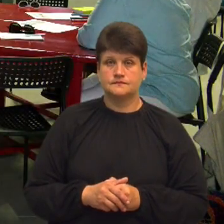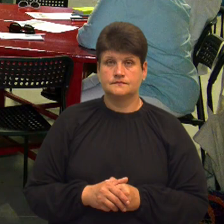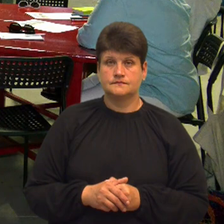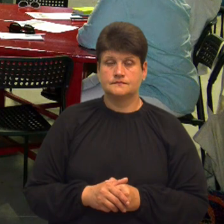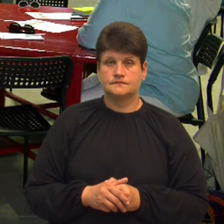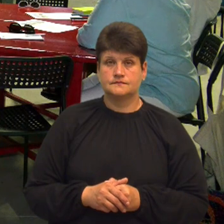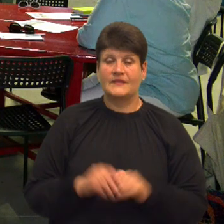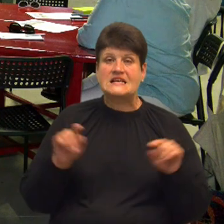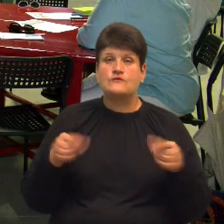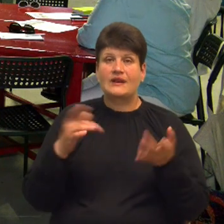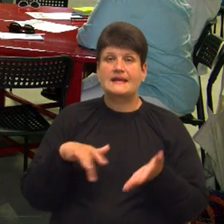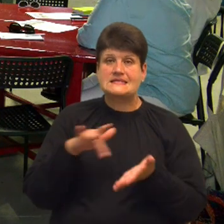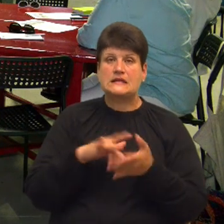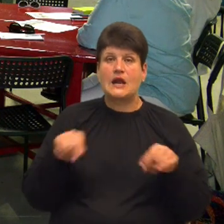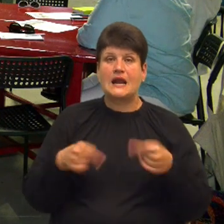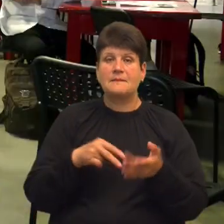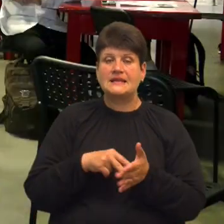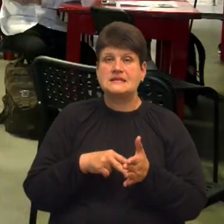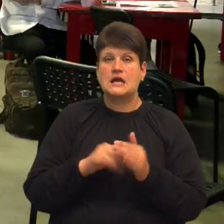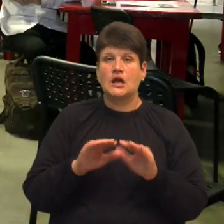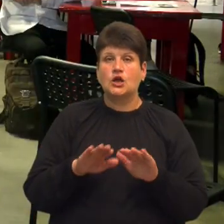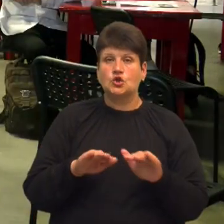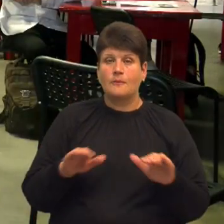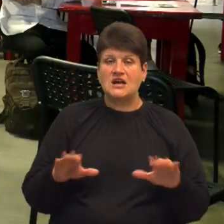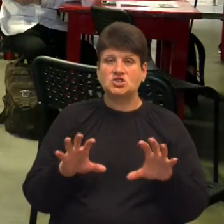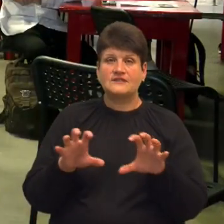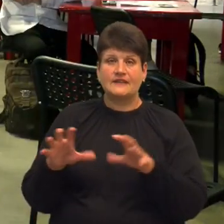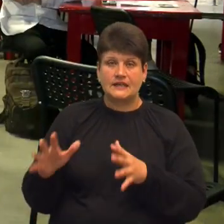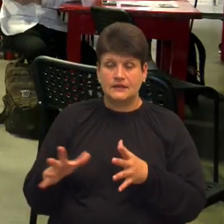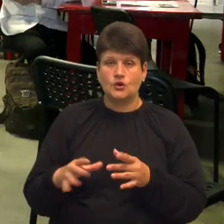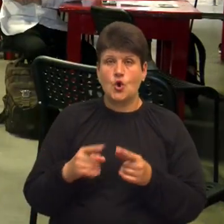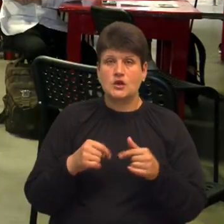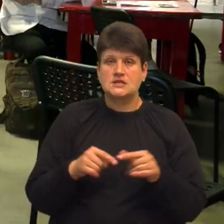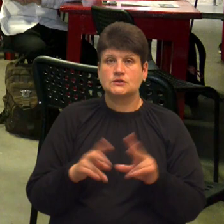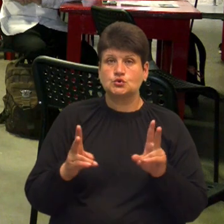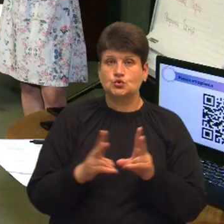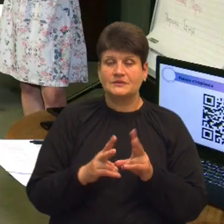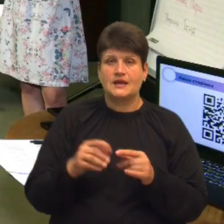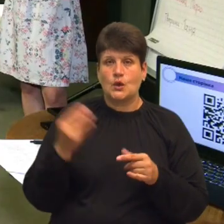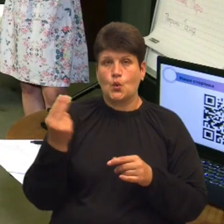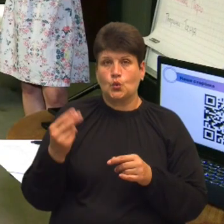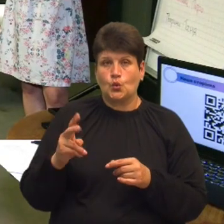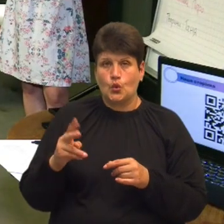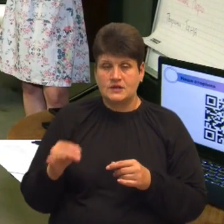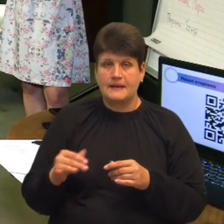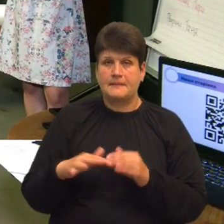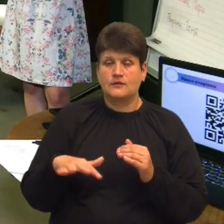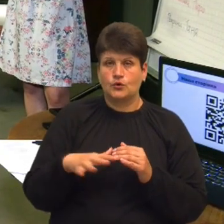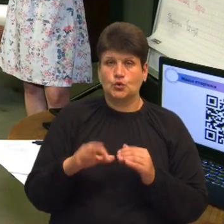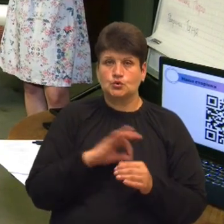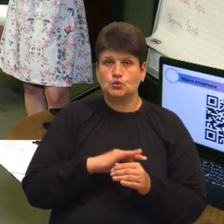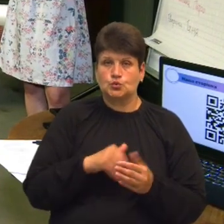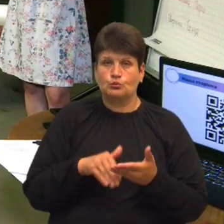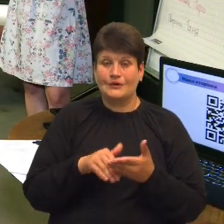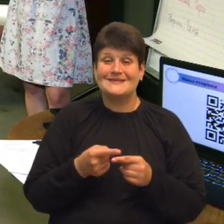Створення центру реабілітації домашніх тварин, організація зустрічей та планерів для художників, а також платформа юридичної допомоги.